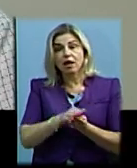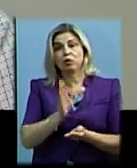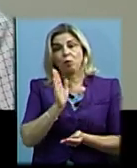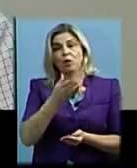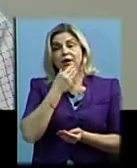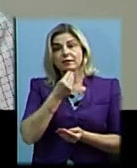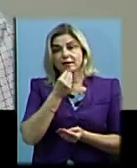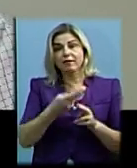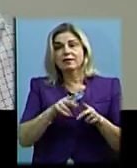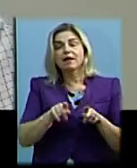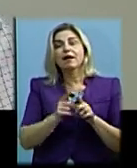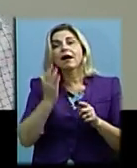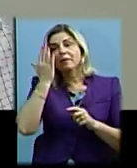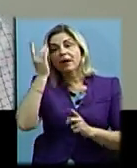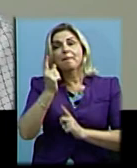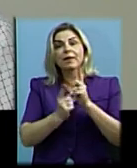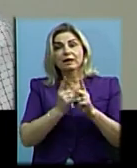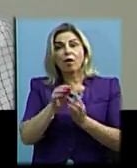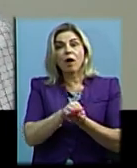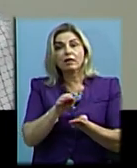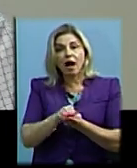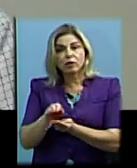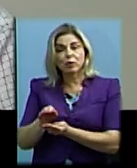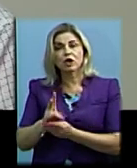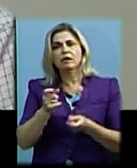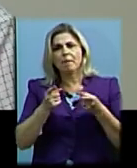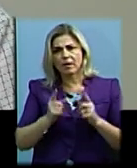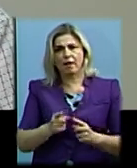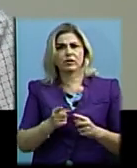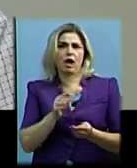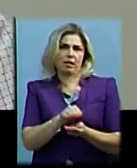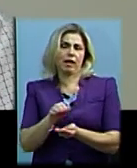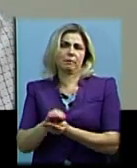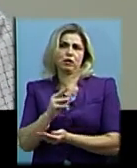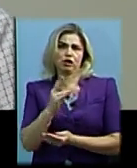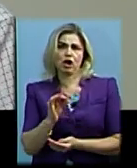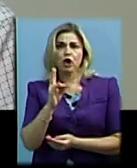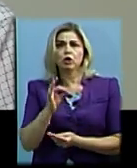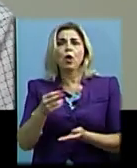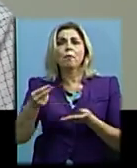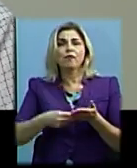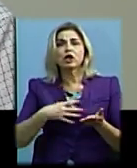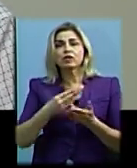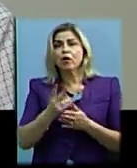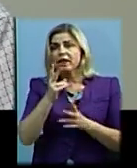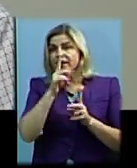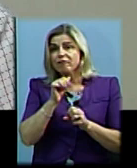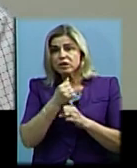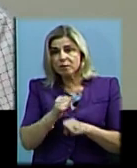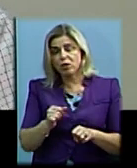Це взагалі така мрія перетворення кладовища на справжній некрополь. А ви розписуватись у власній неспроможності ми не можемо.